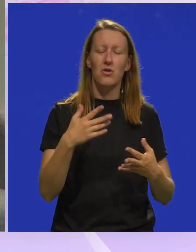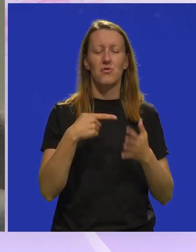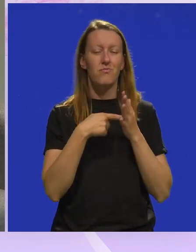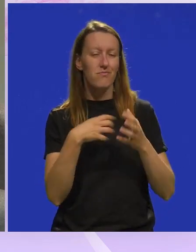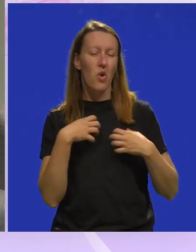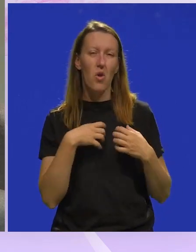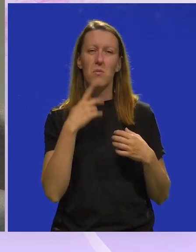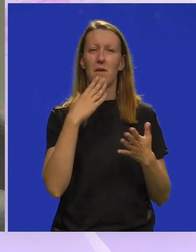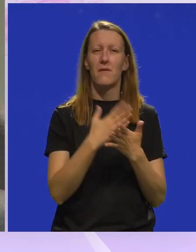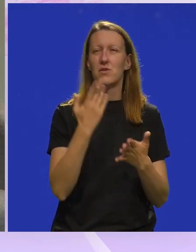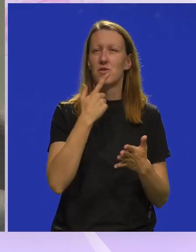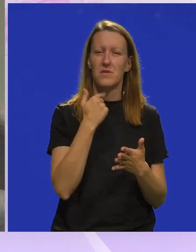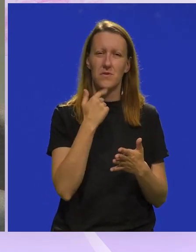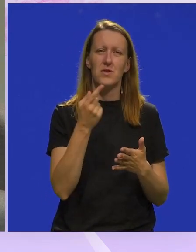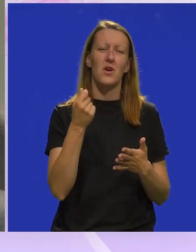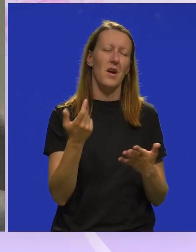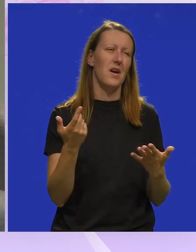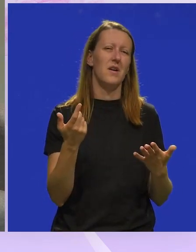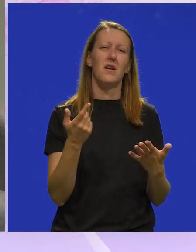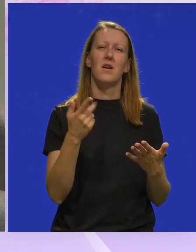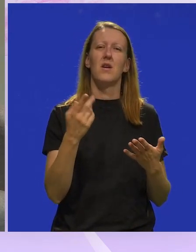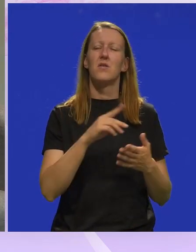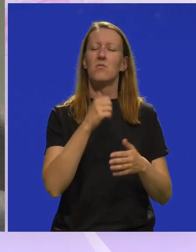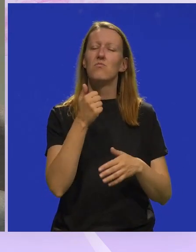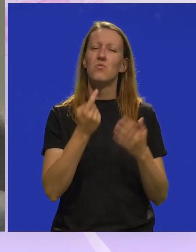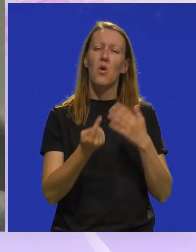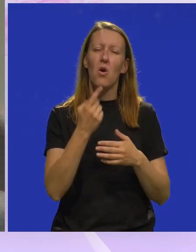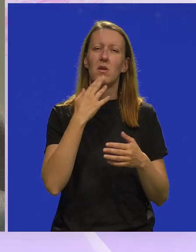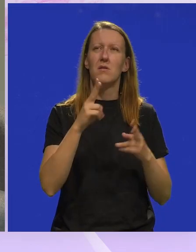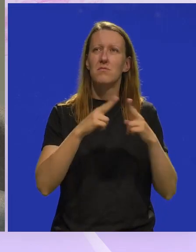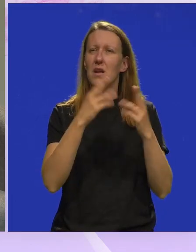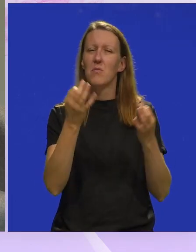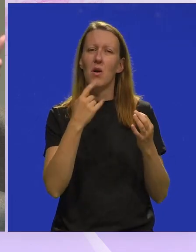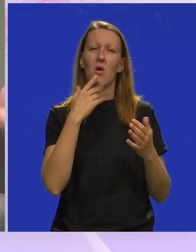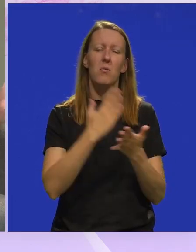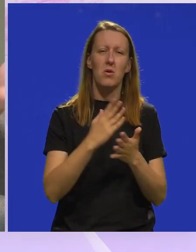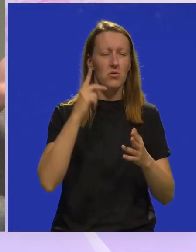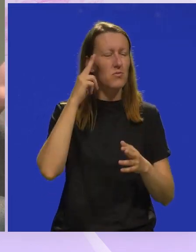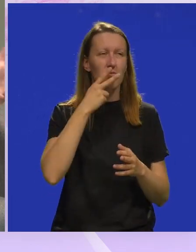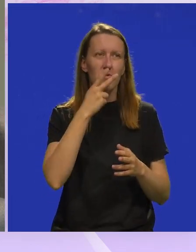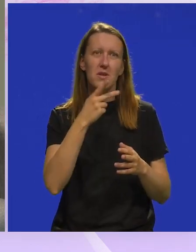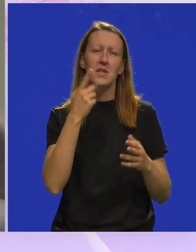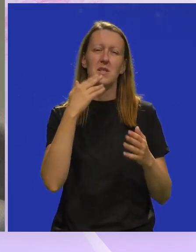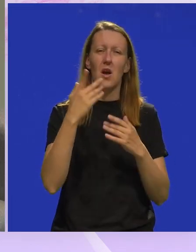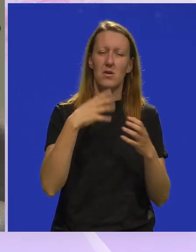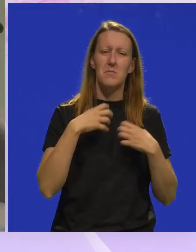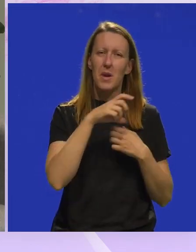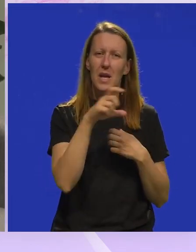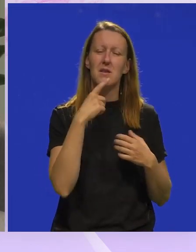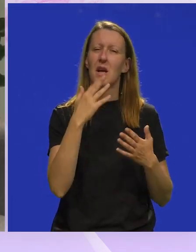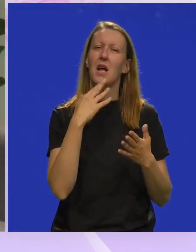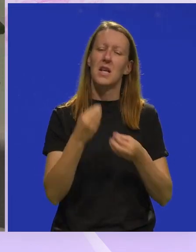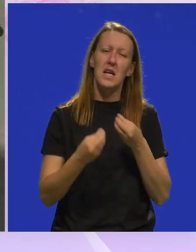zaigrati i veći je gušt, zato što dogodi nam se da sretnemo nekoga ko nas baš pociječa na nekog iz predstave